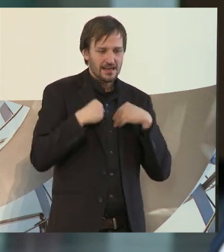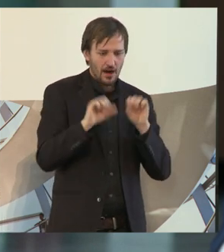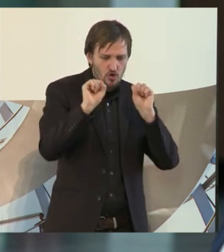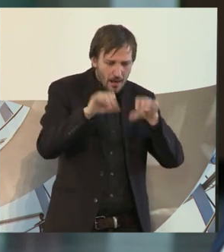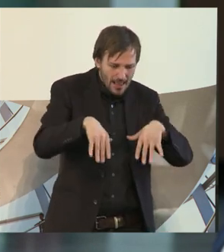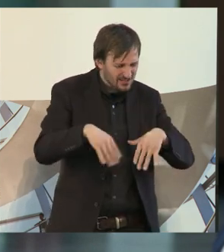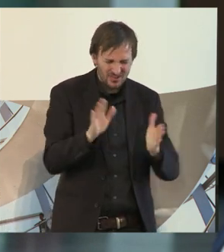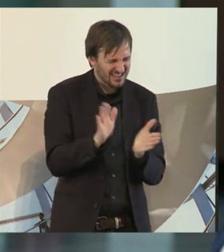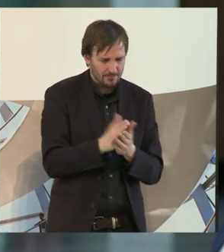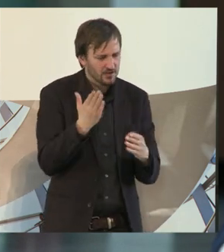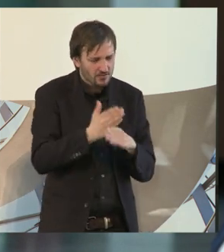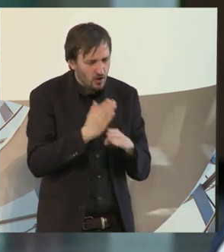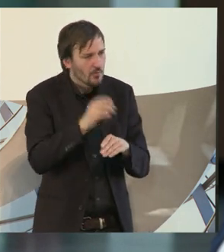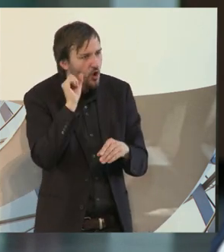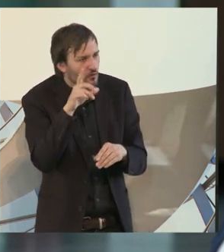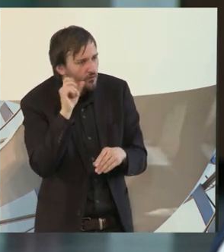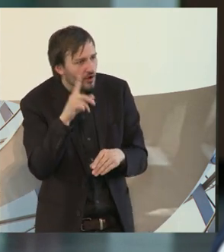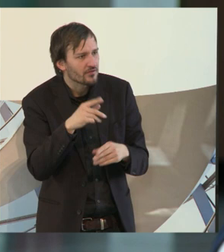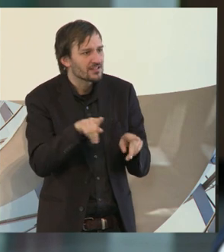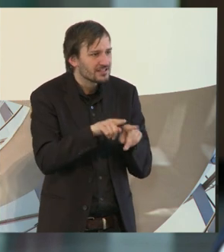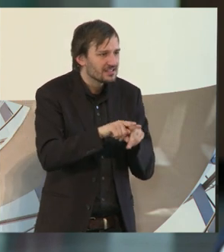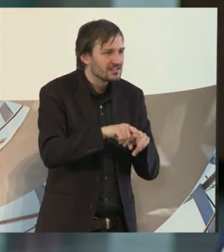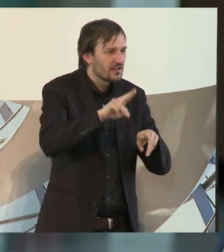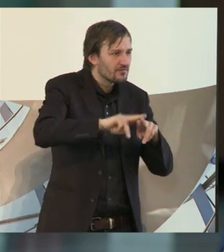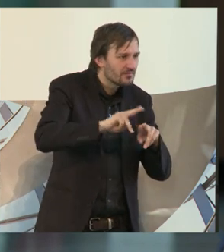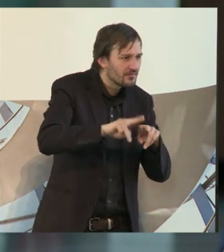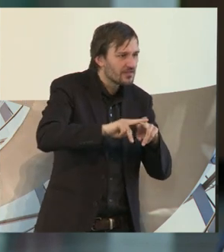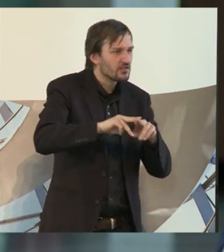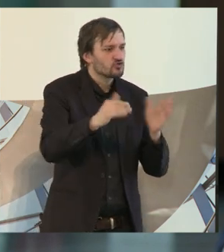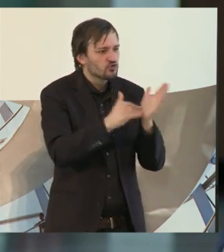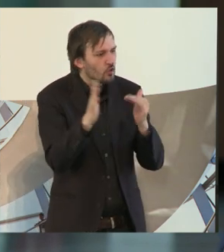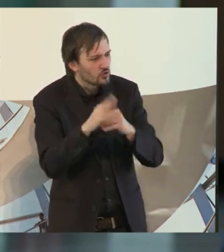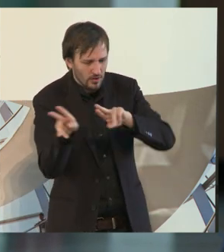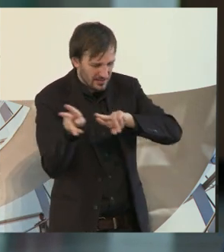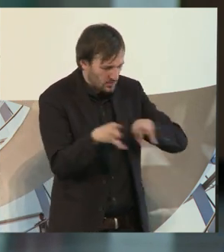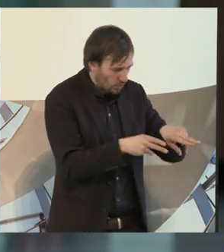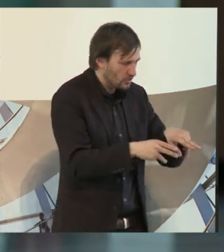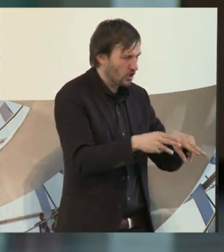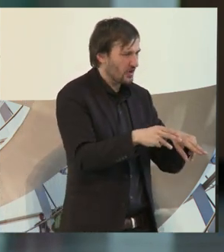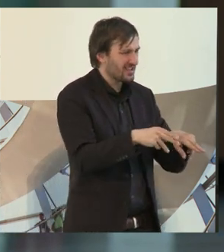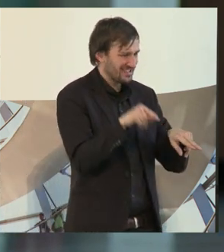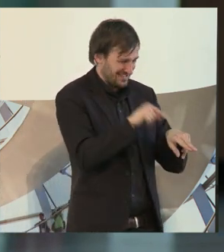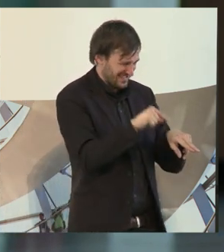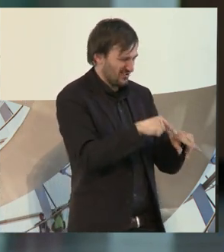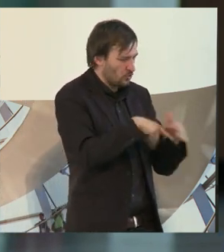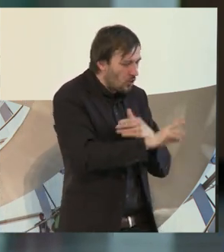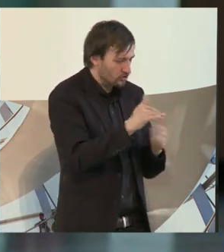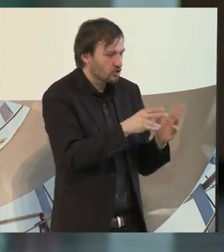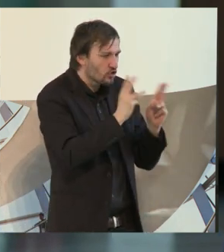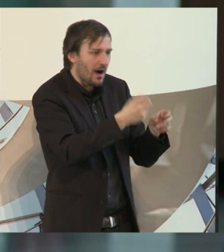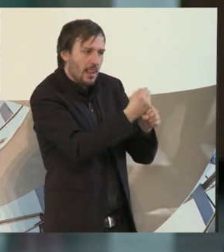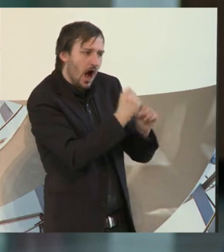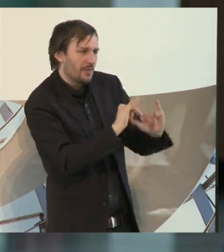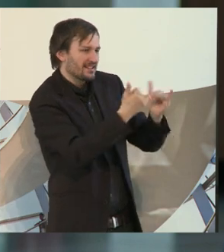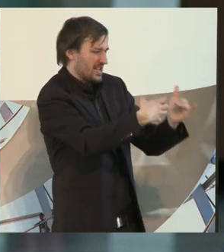denn die meisten sind Opfer von Leiharbeit und ich würde sie ungern in die Strukturen zurückschicken wollen, die sie richtig krank gemacht haben, weil krank